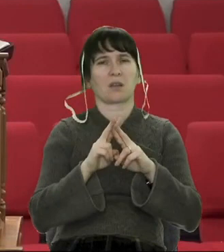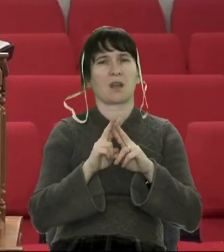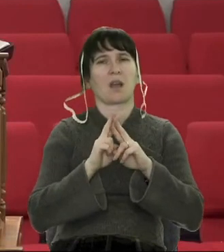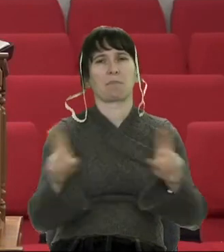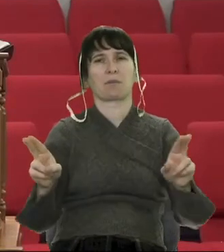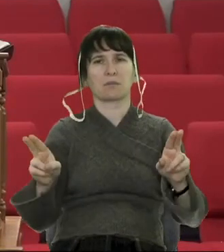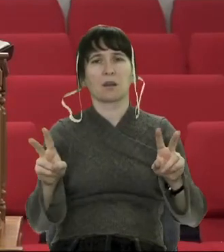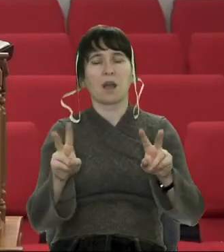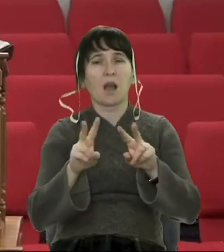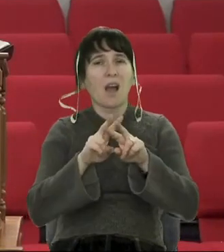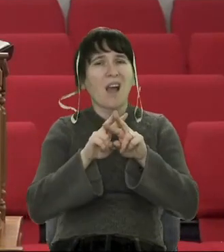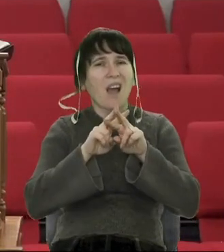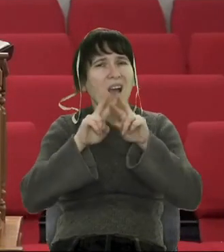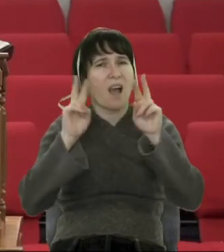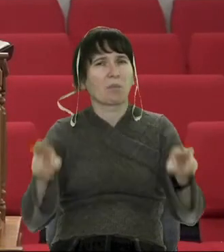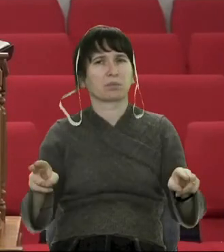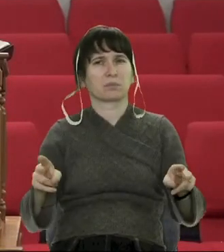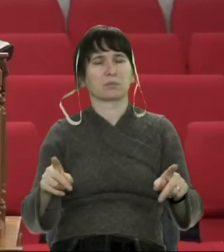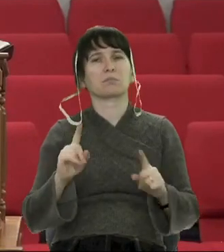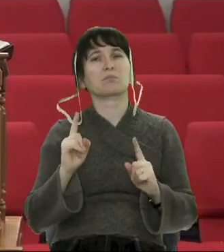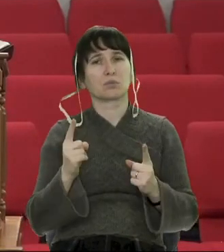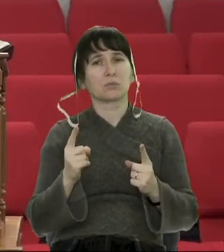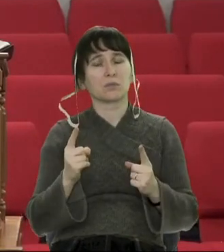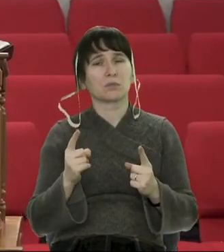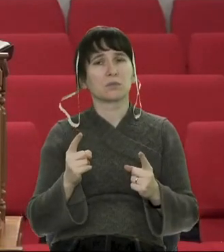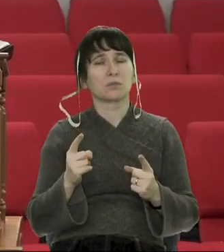я озвучую це? Бо є інша категорія людей,